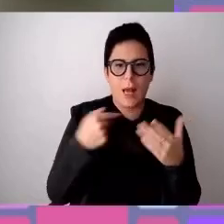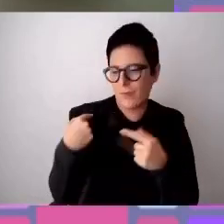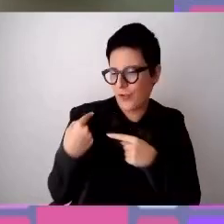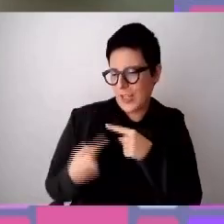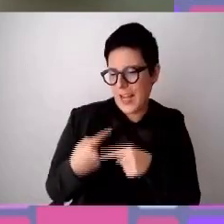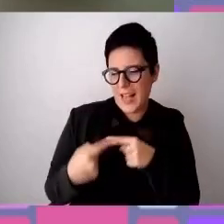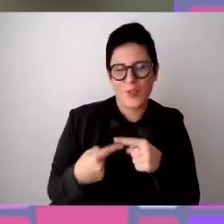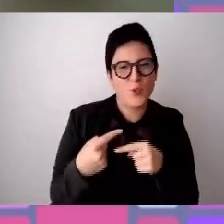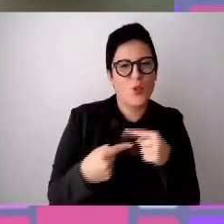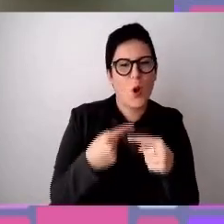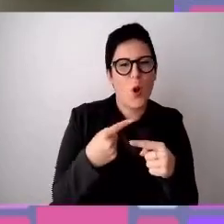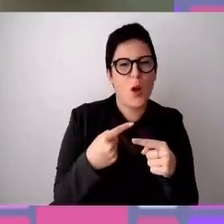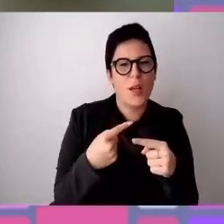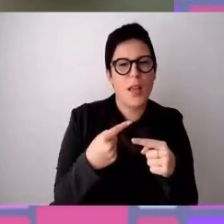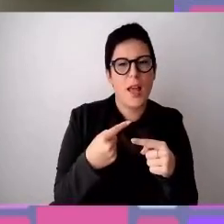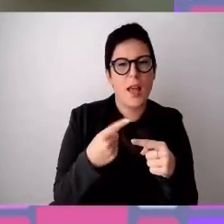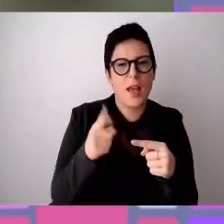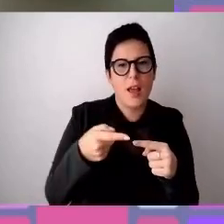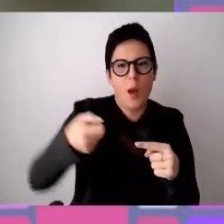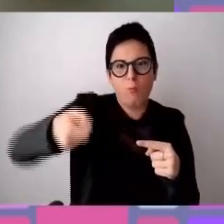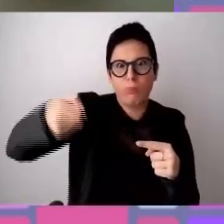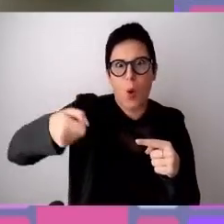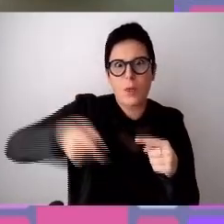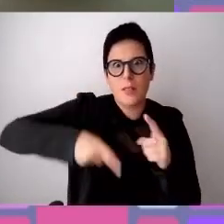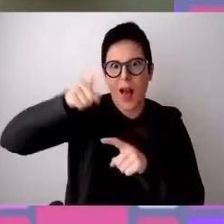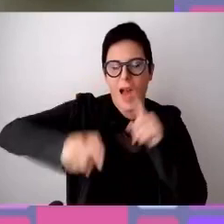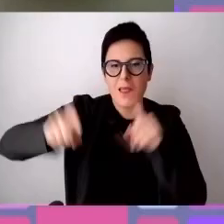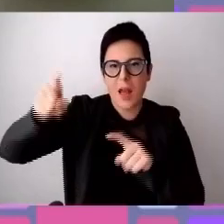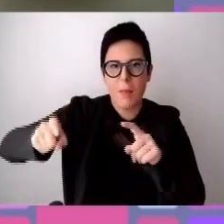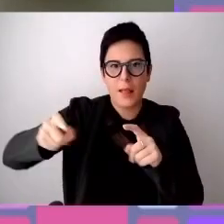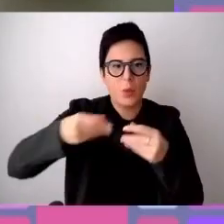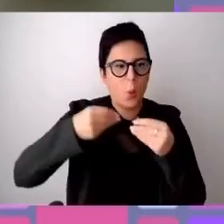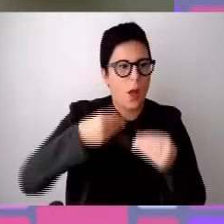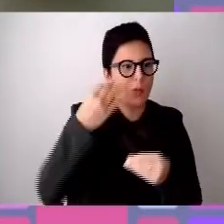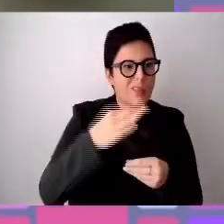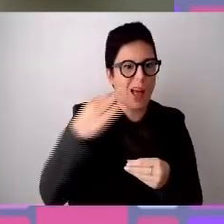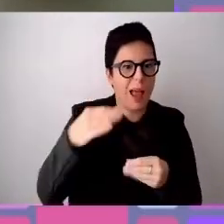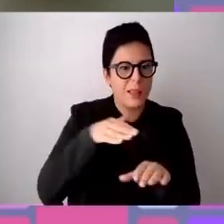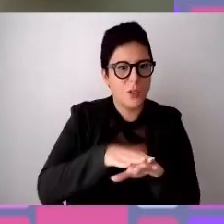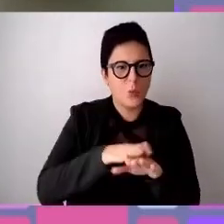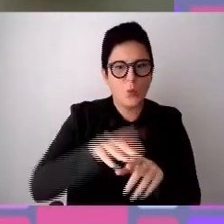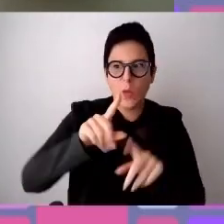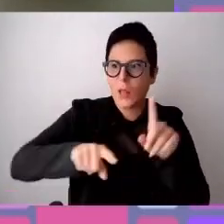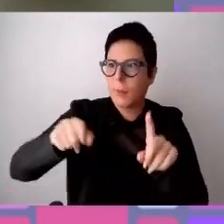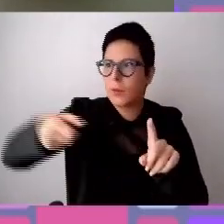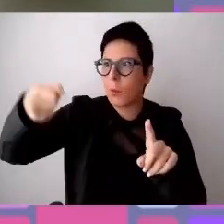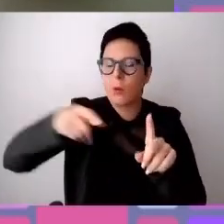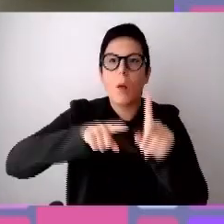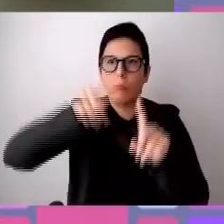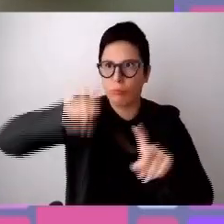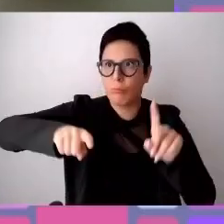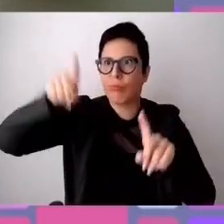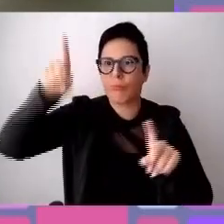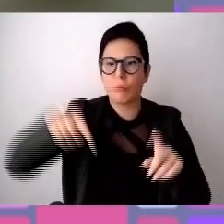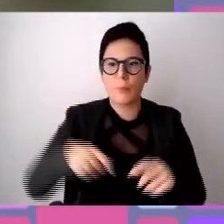addirittura all'andamento di borsa quando si riescono a utilizzare molti talenti. e quindi il punto è che